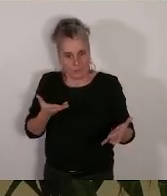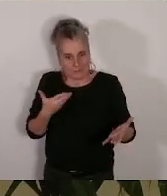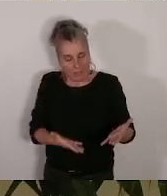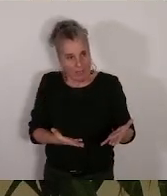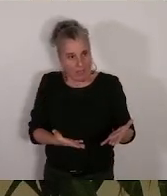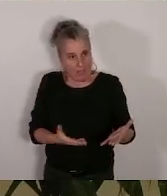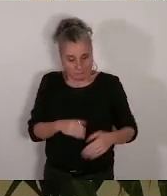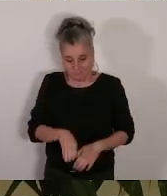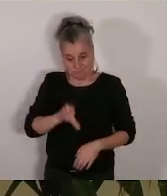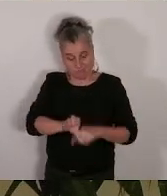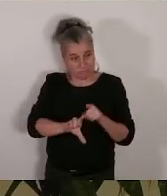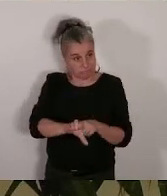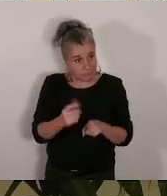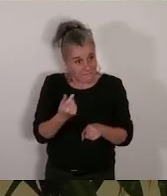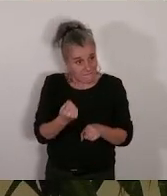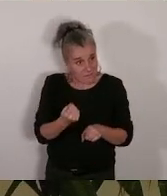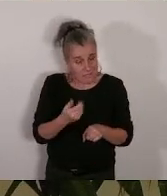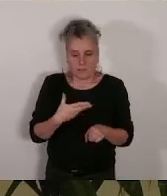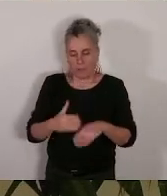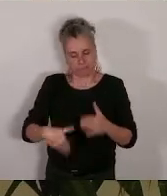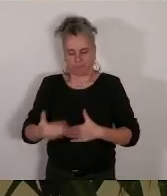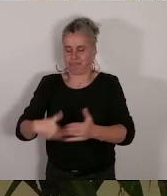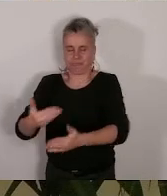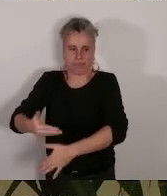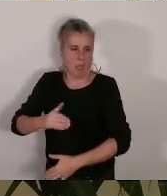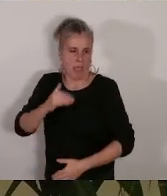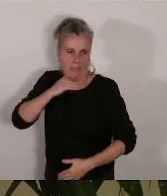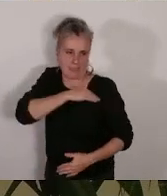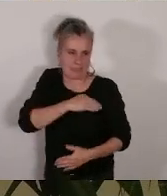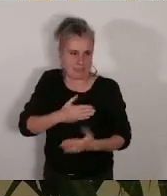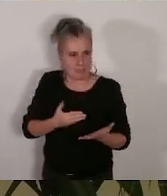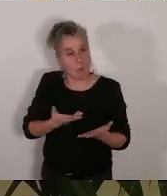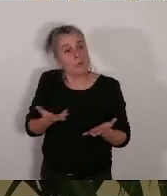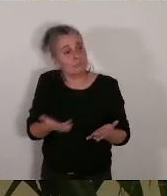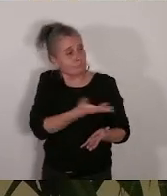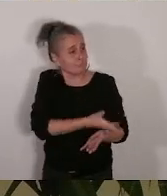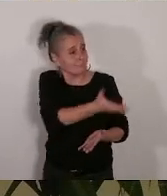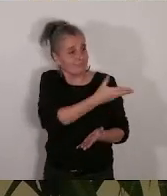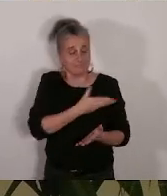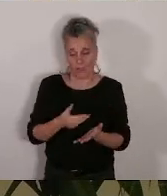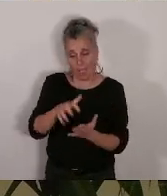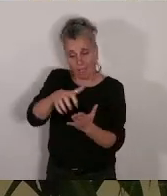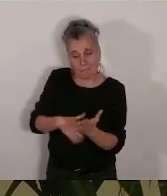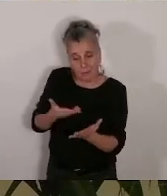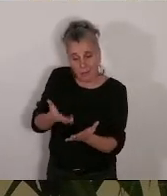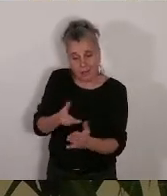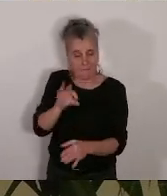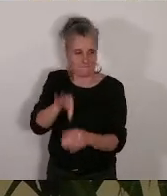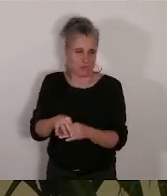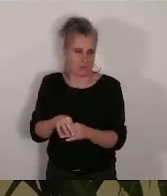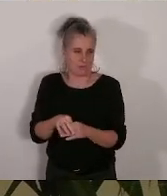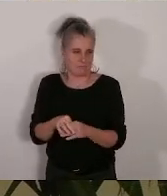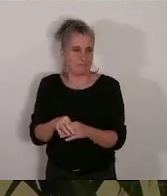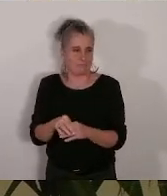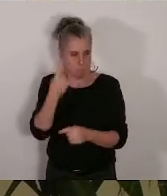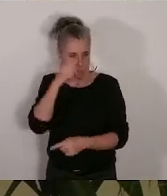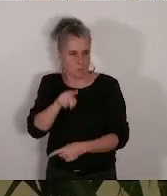y arriver très rapidement, très prochainement. Merci de voter donc positivement, favorablement pour ce rapport.